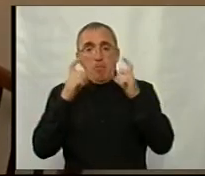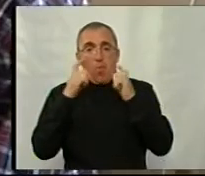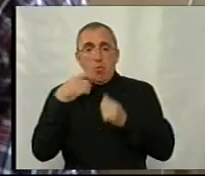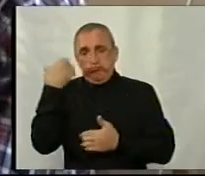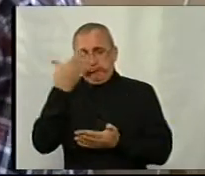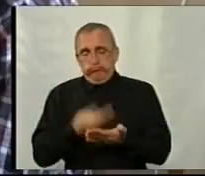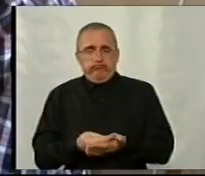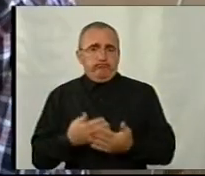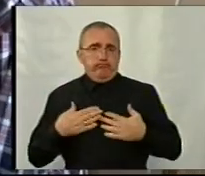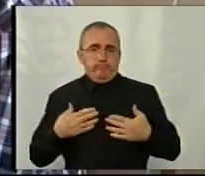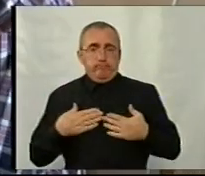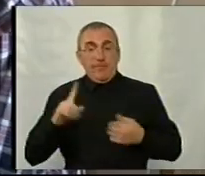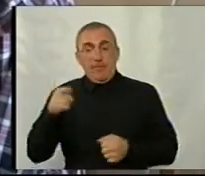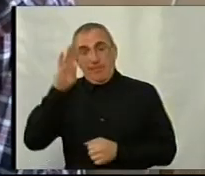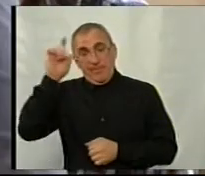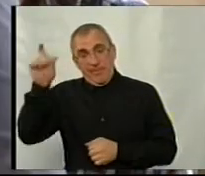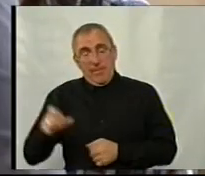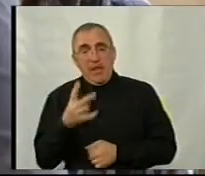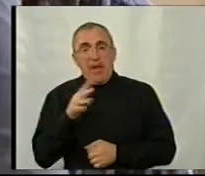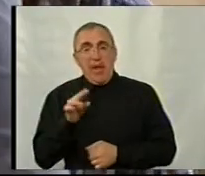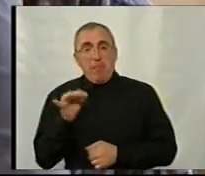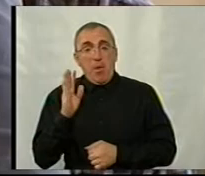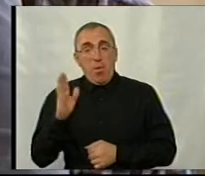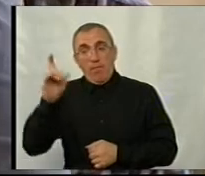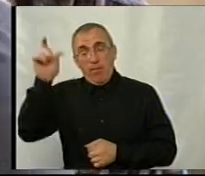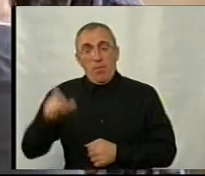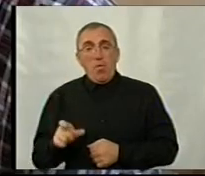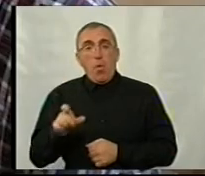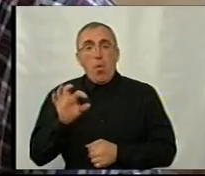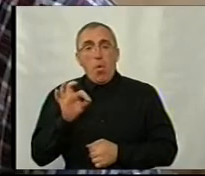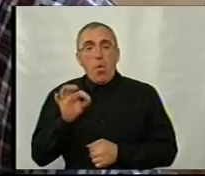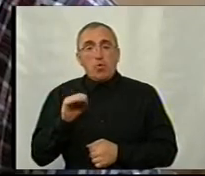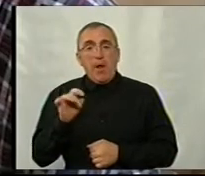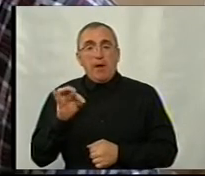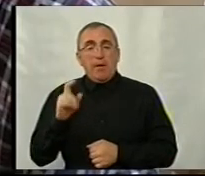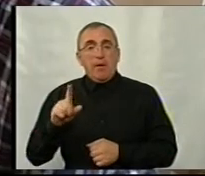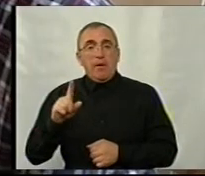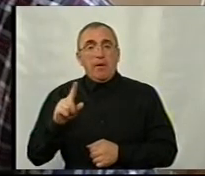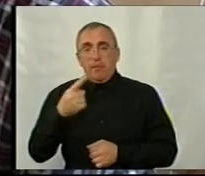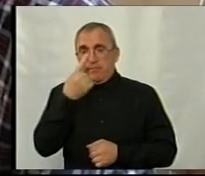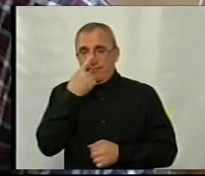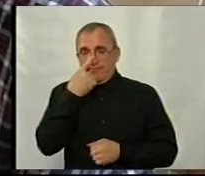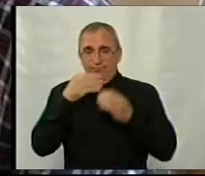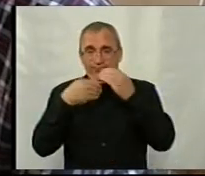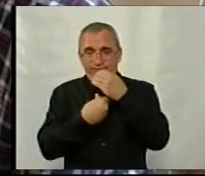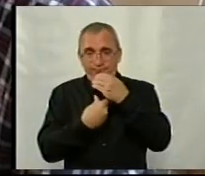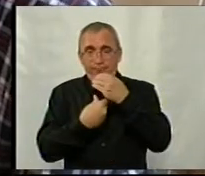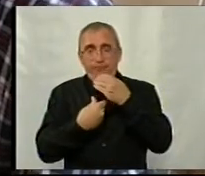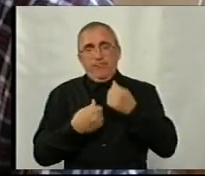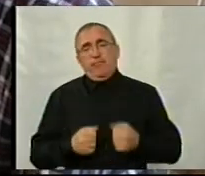власна. Це призовника Назара Єрмакова обстежує лікар-отолеринголог. Викривання носової перетинки в ТБІ